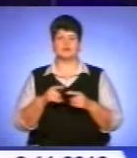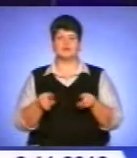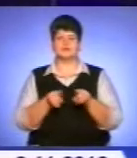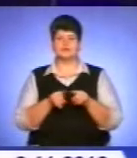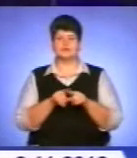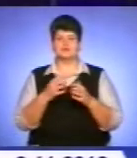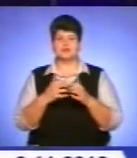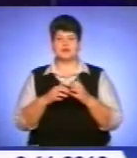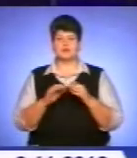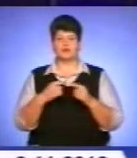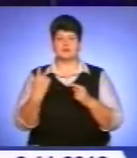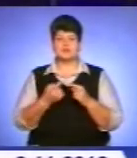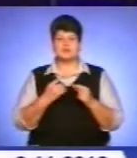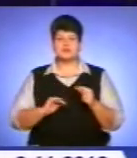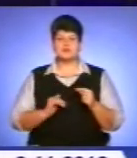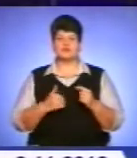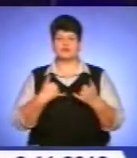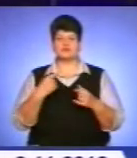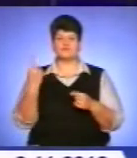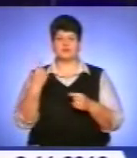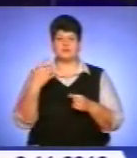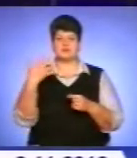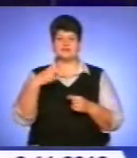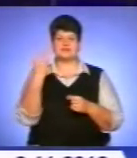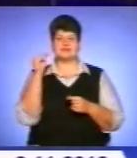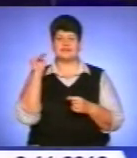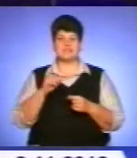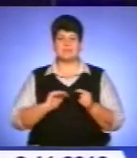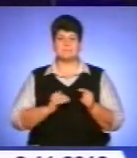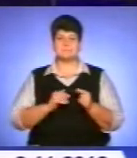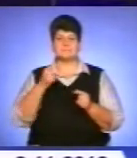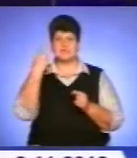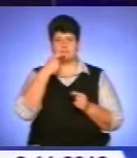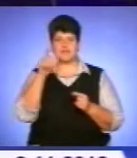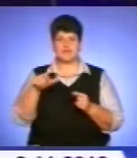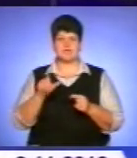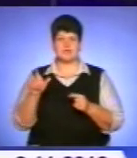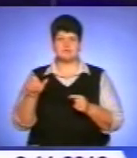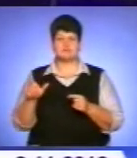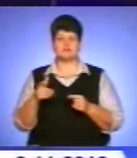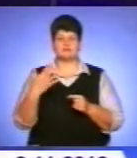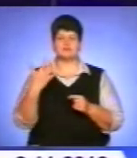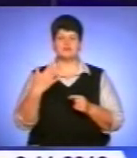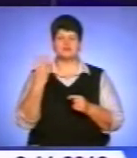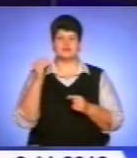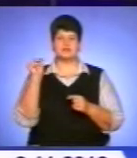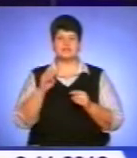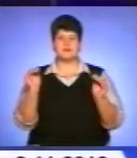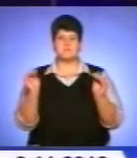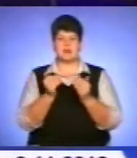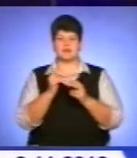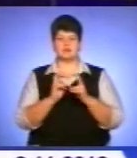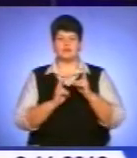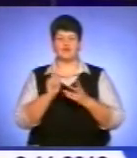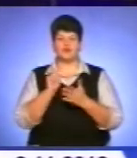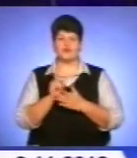бізнесу. У нас в області понад 52 тисячі підприємців, 4,5 тисячі малих підприємств. Відповідно, мали би бути і